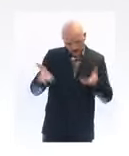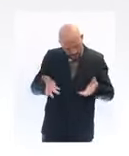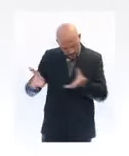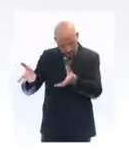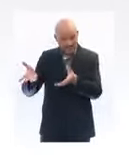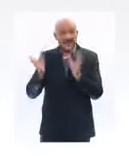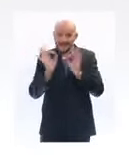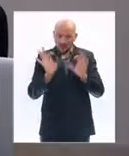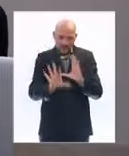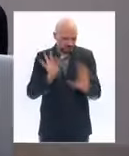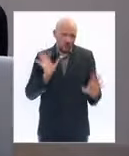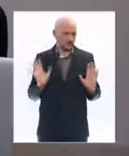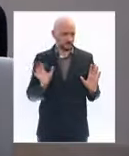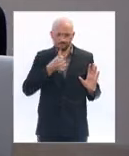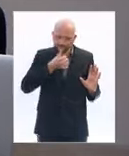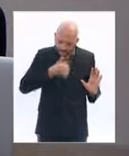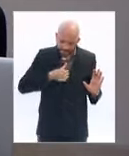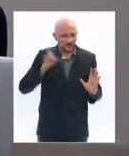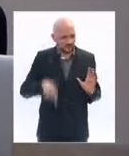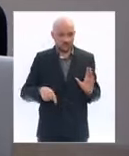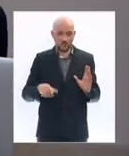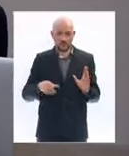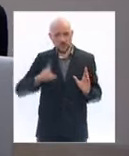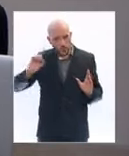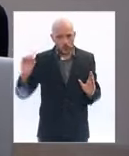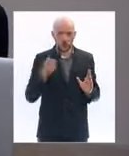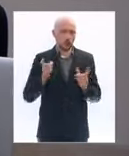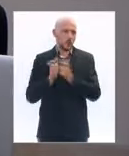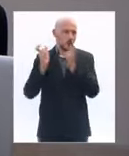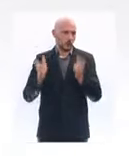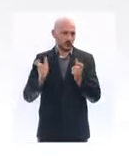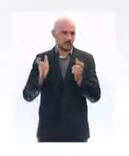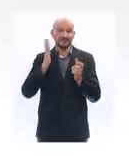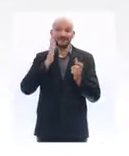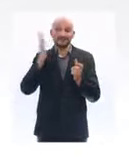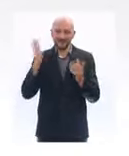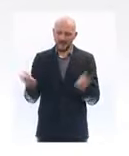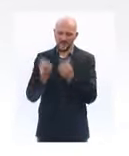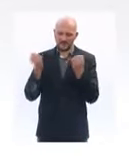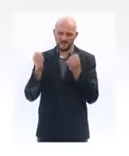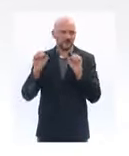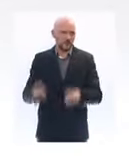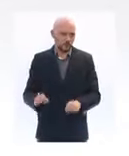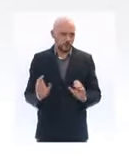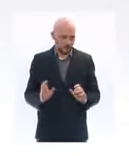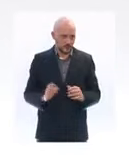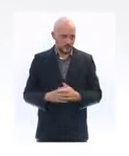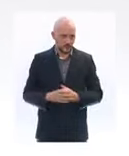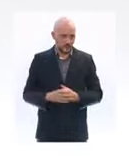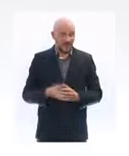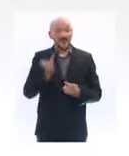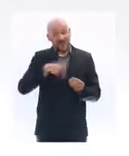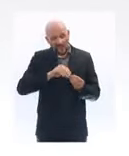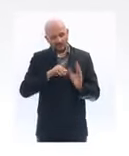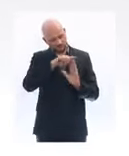choix, c'est ce qui doit se mettre en œuvre dans toutes les entreprises. Et pour donner de la force à cette